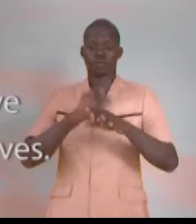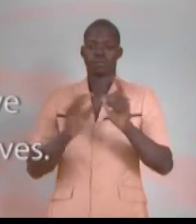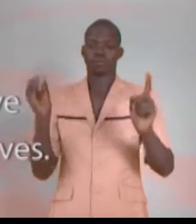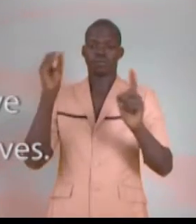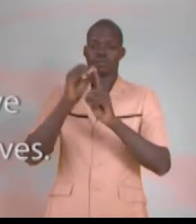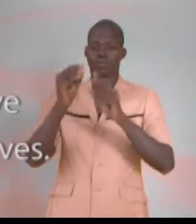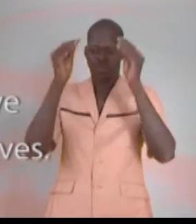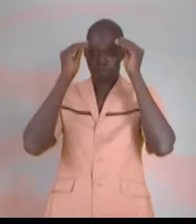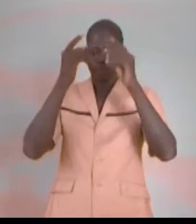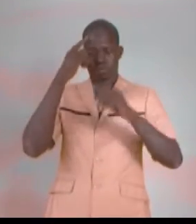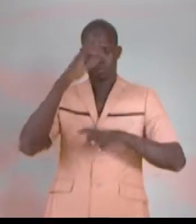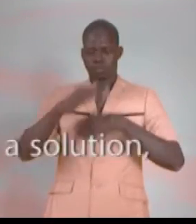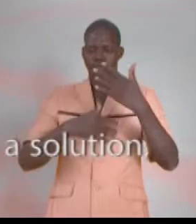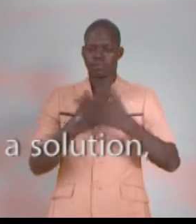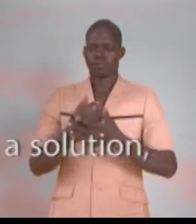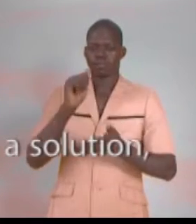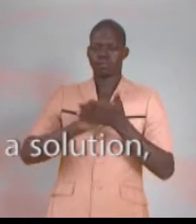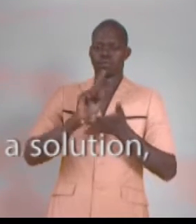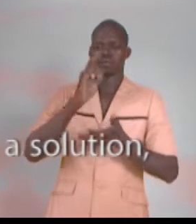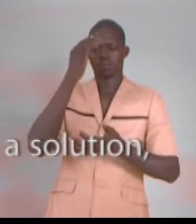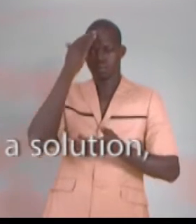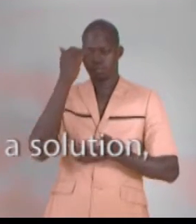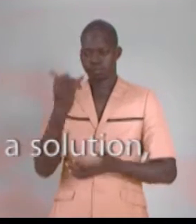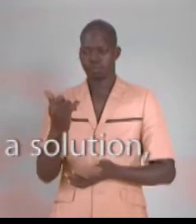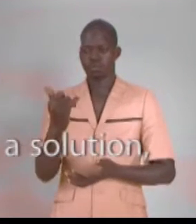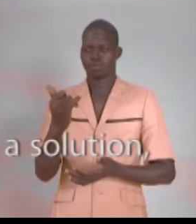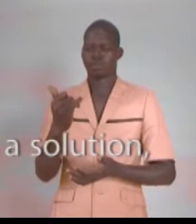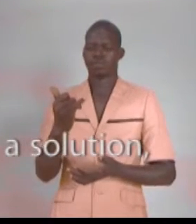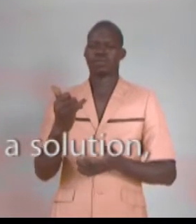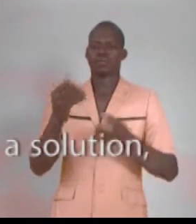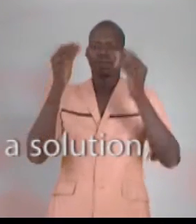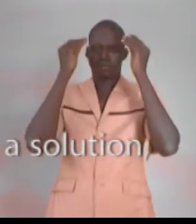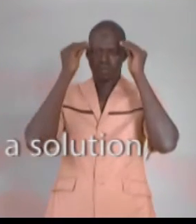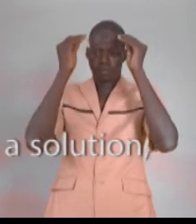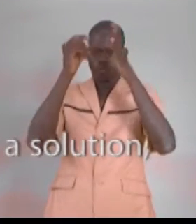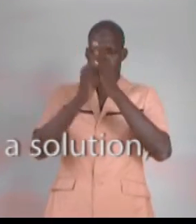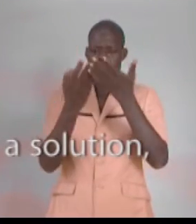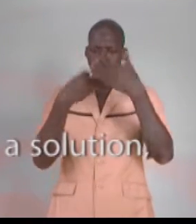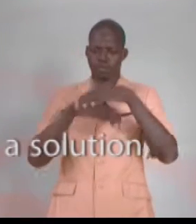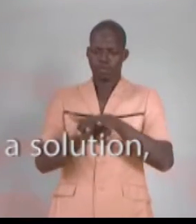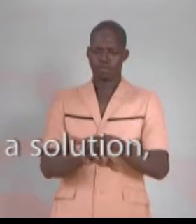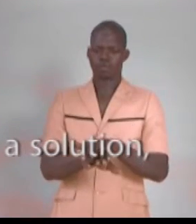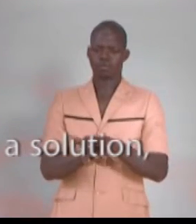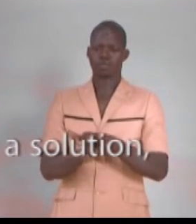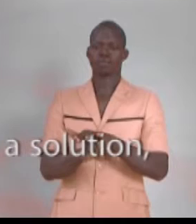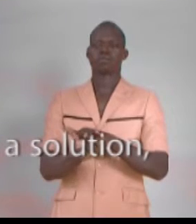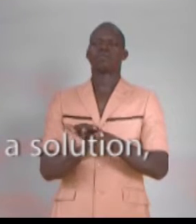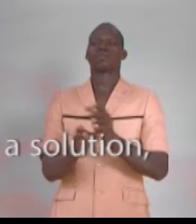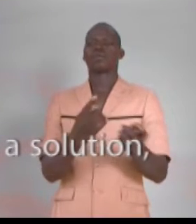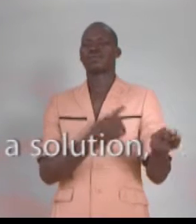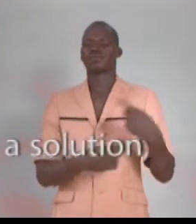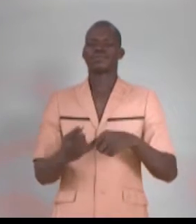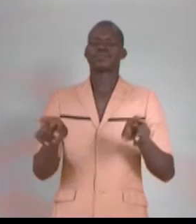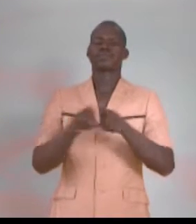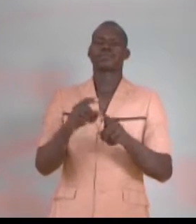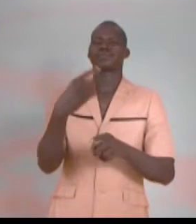'objectif de l'éducation pour tous. C'est pourquoi l'éducation inclusive, en tout cas, est venue comme